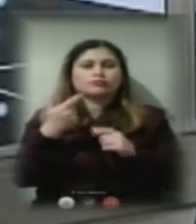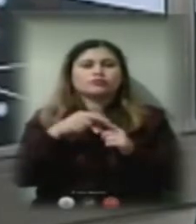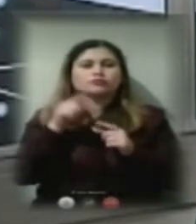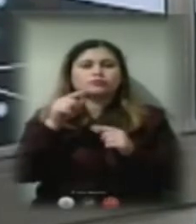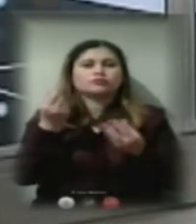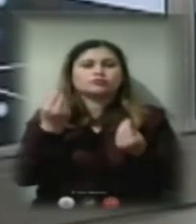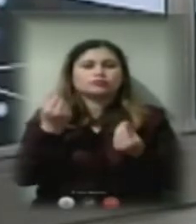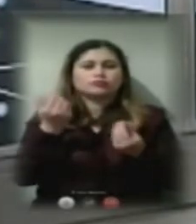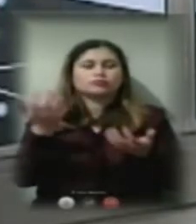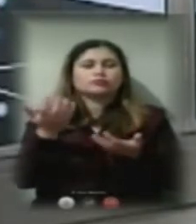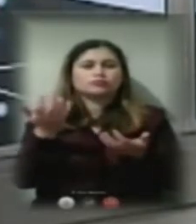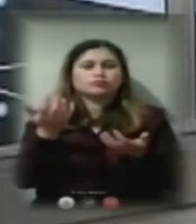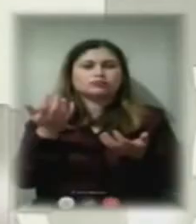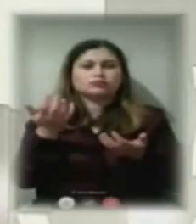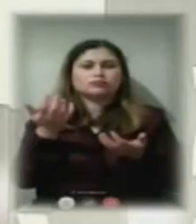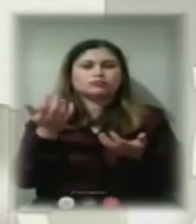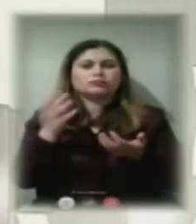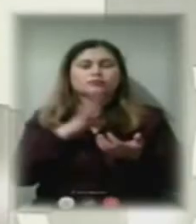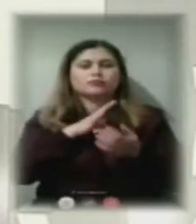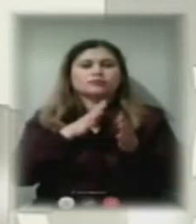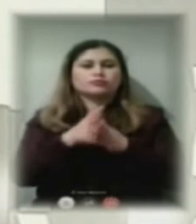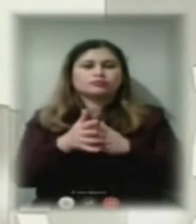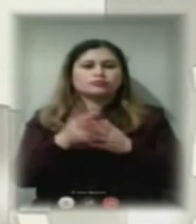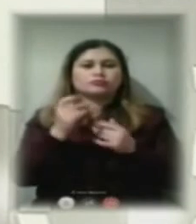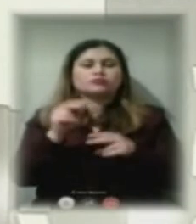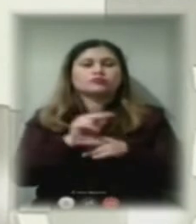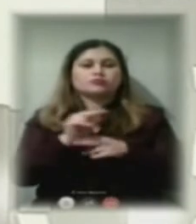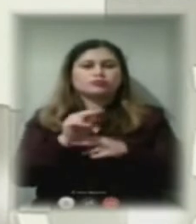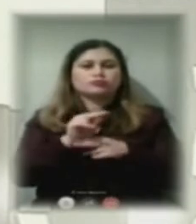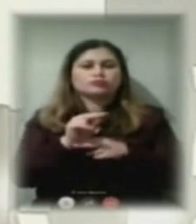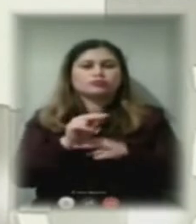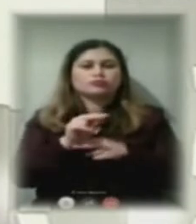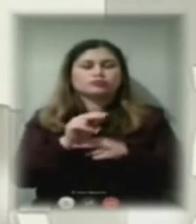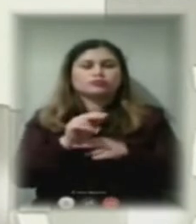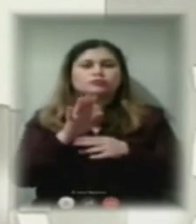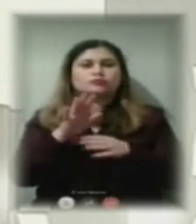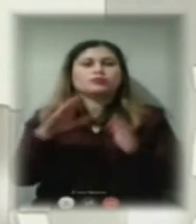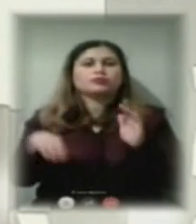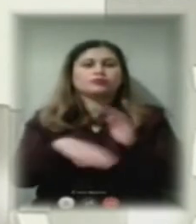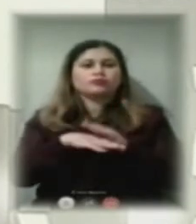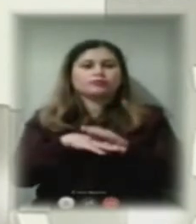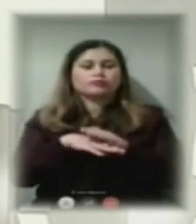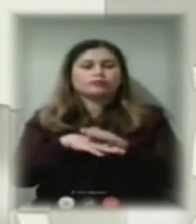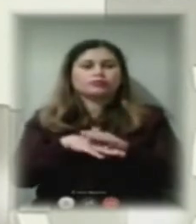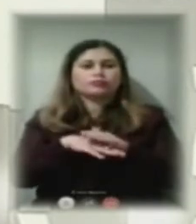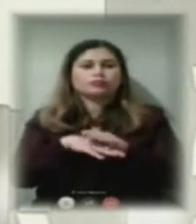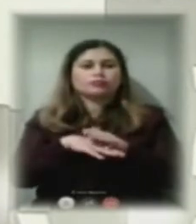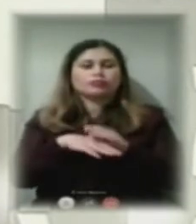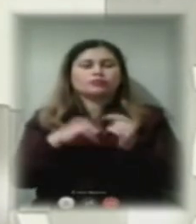були витрачені на ремонти в підвалах і решта.